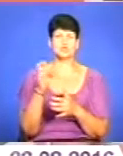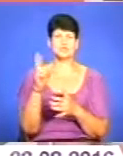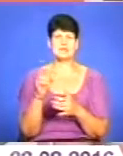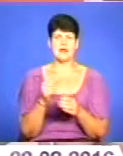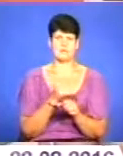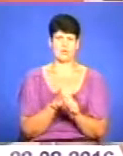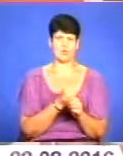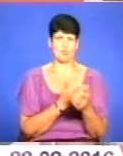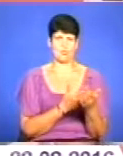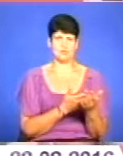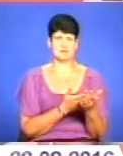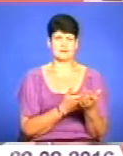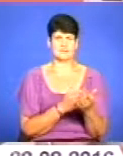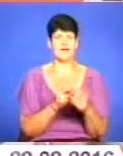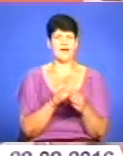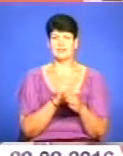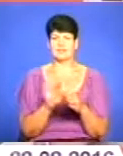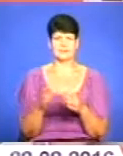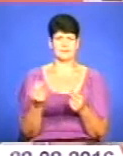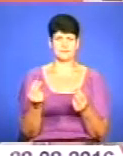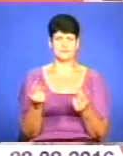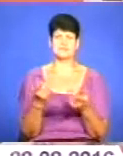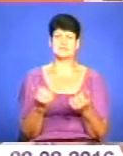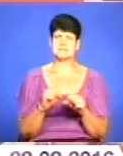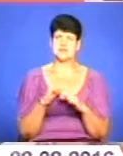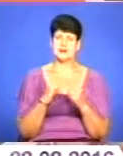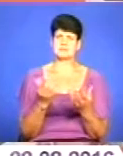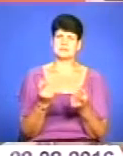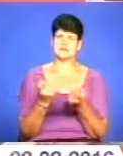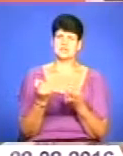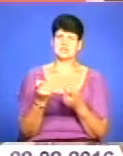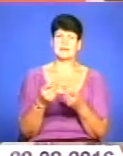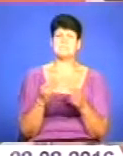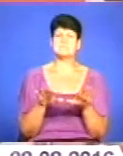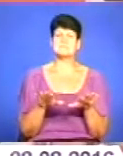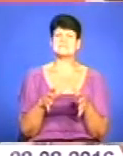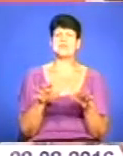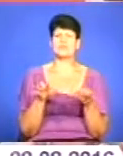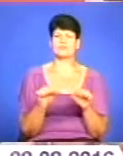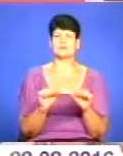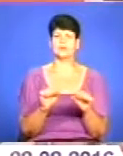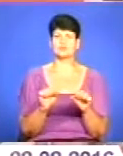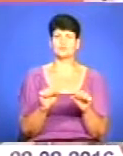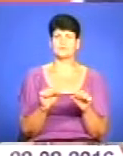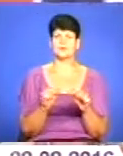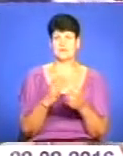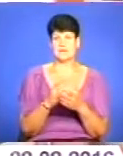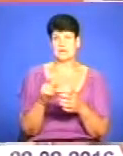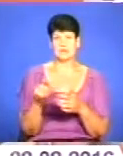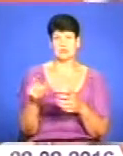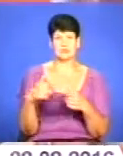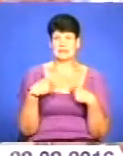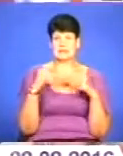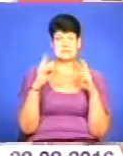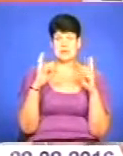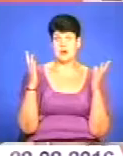фінансова. Ми стараємося залучити місцеву владу. Бо чого їх атаїти? Є люди, які не